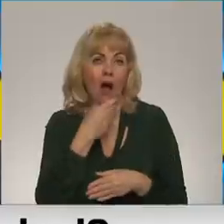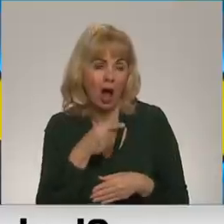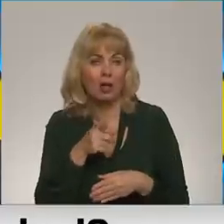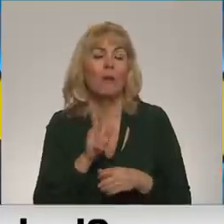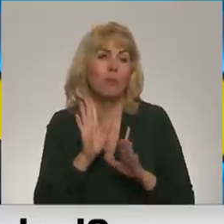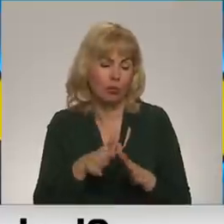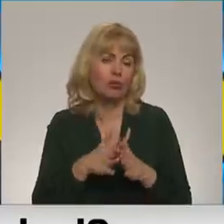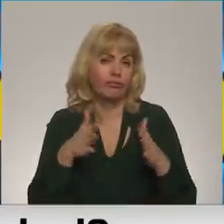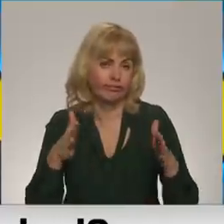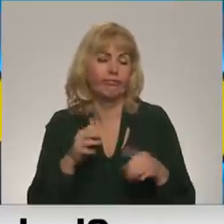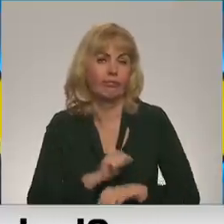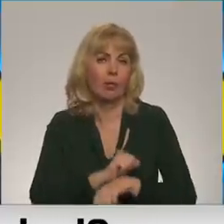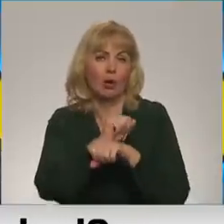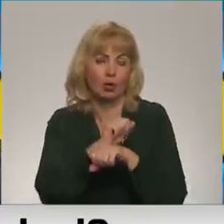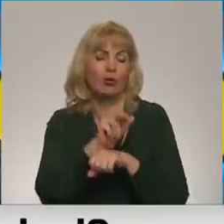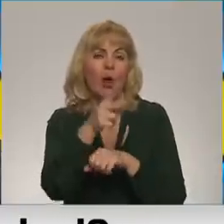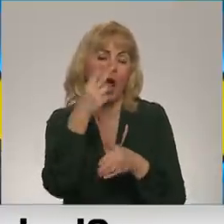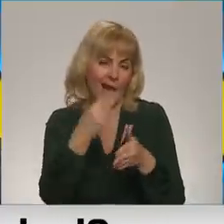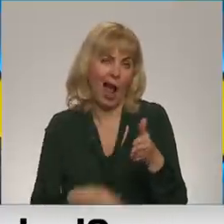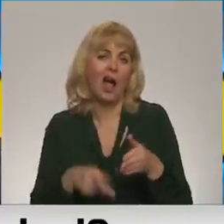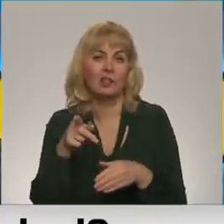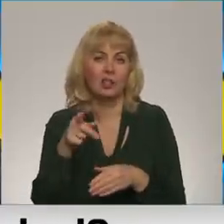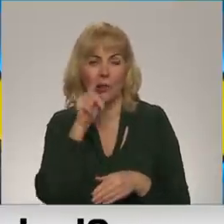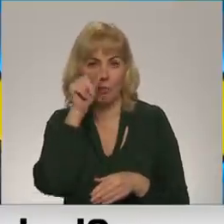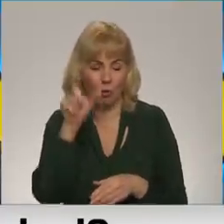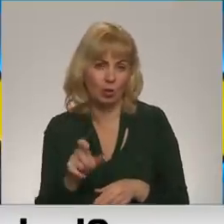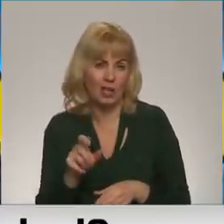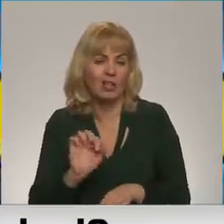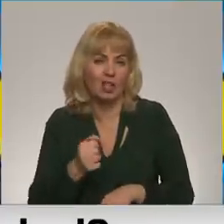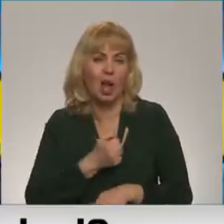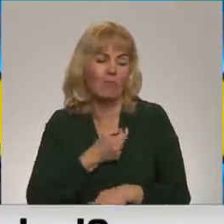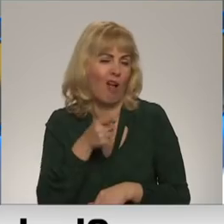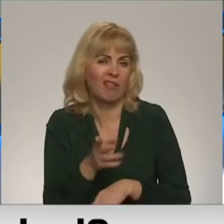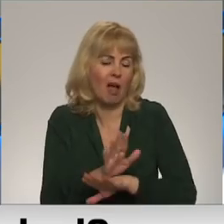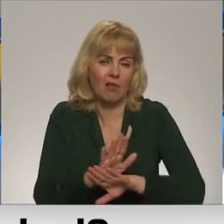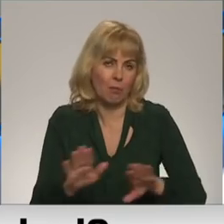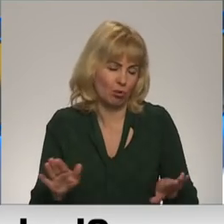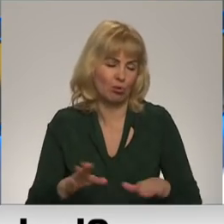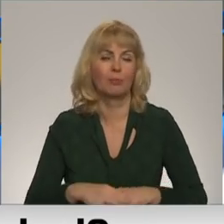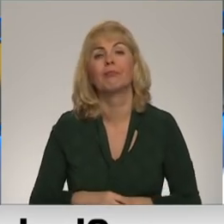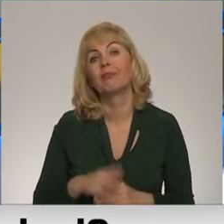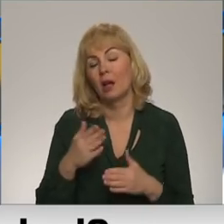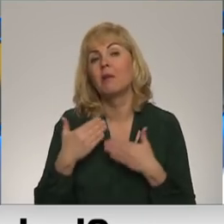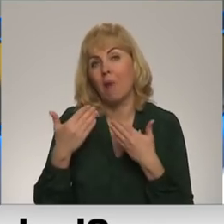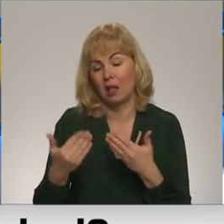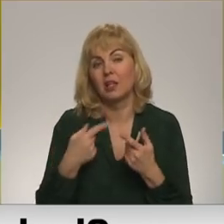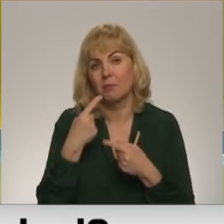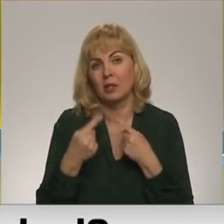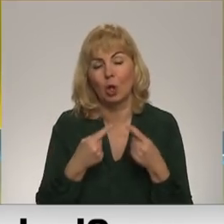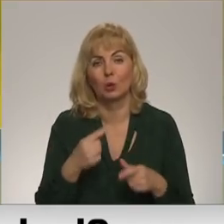plaša protesta, kas gāzīs Putinu režīmu. Tā, diemžēl, visdrīzākais nebūs. Paldies mums par saranu.